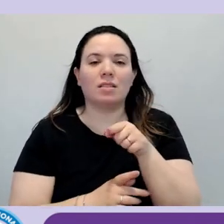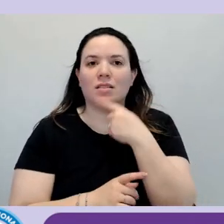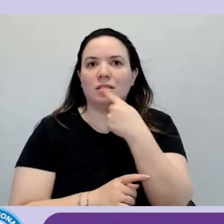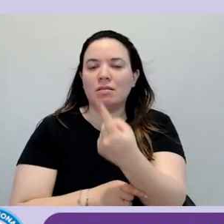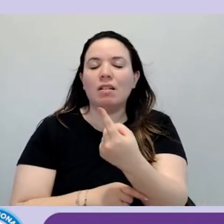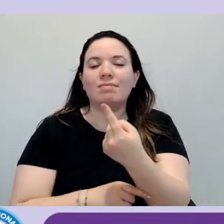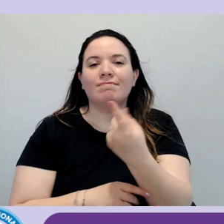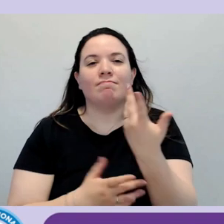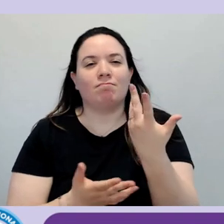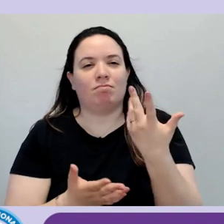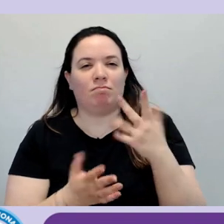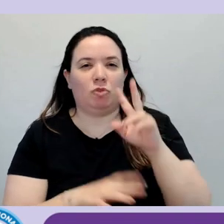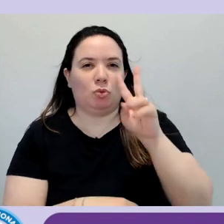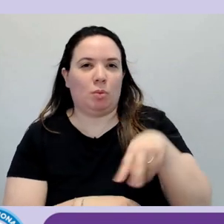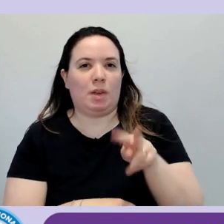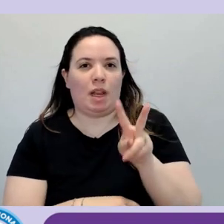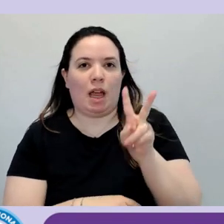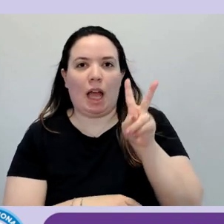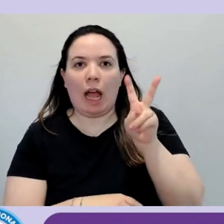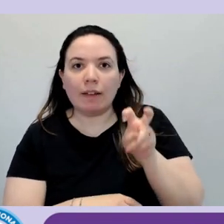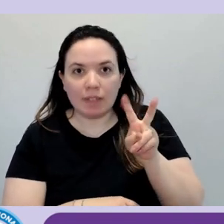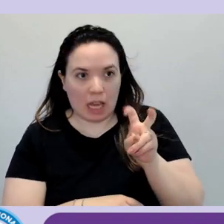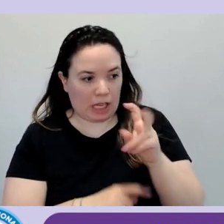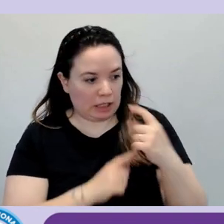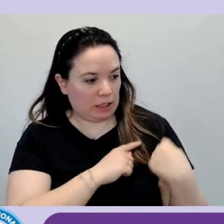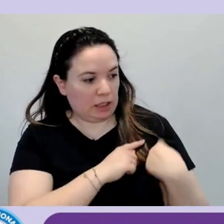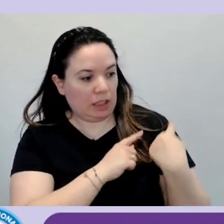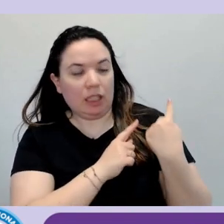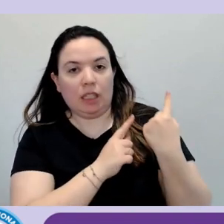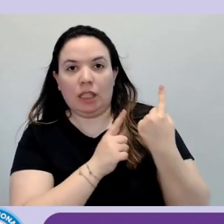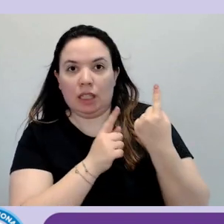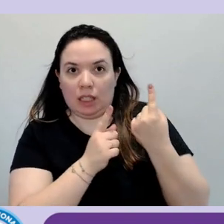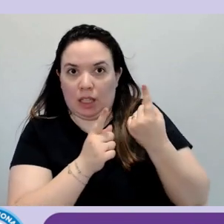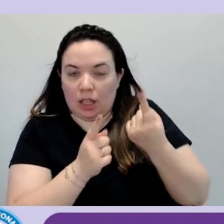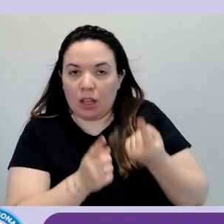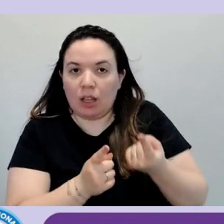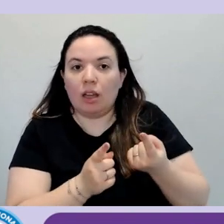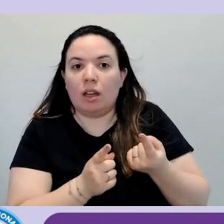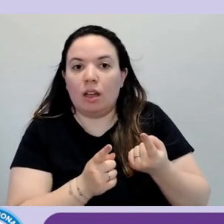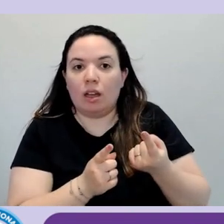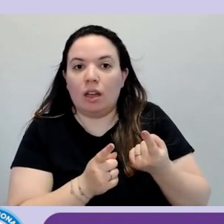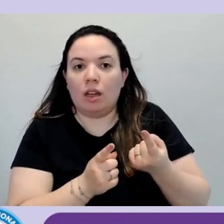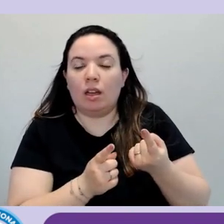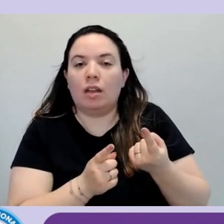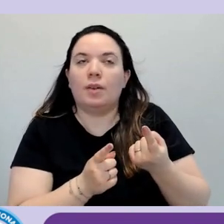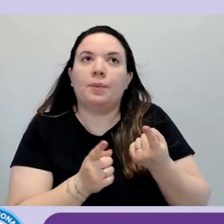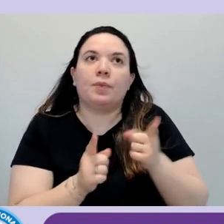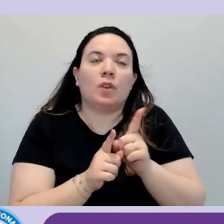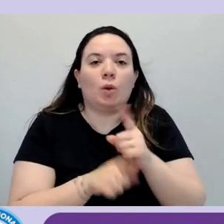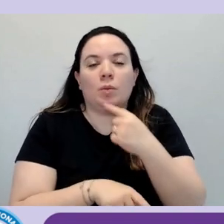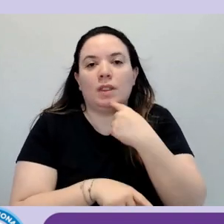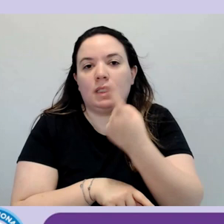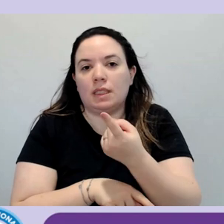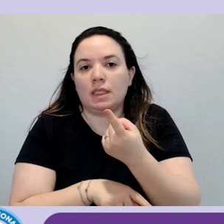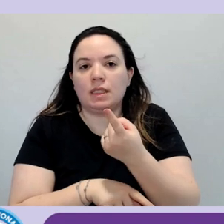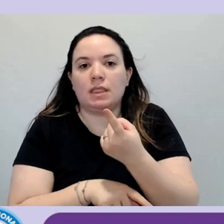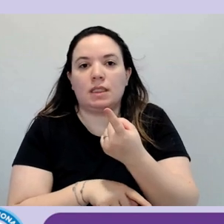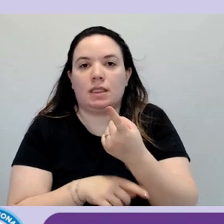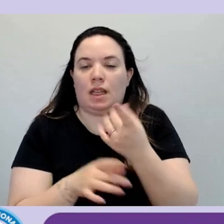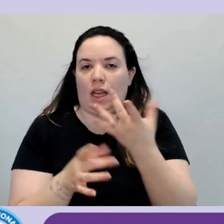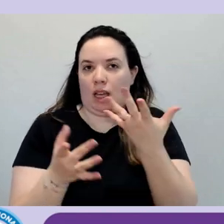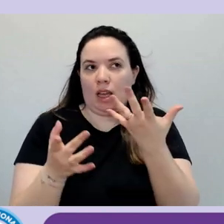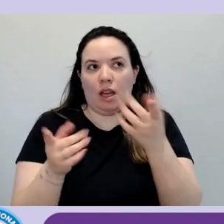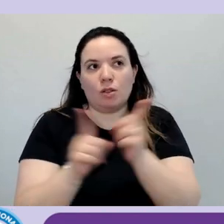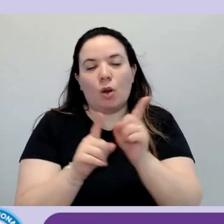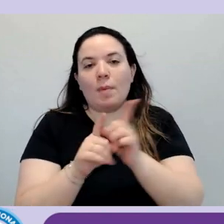dal dal 2020 dove eh diciamo siamo siamo come tutti gli altri eventi